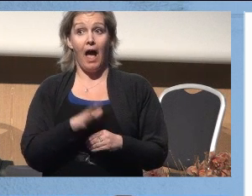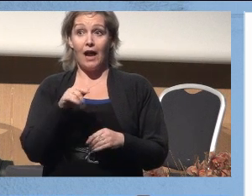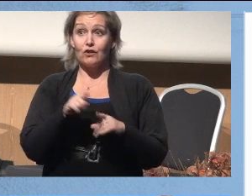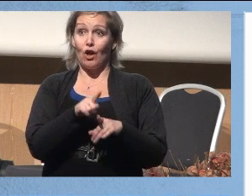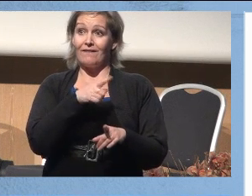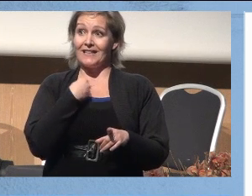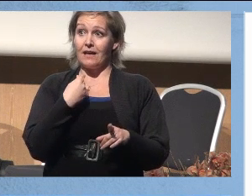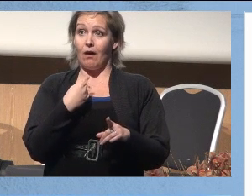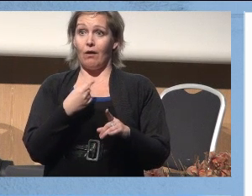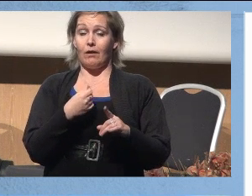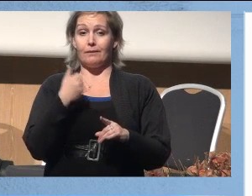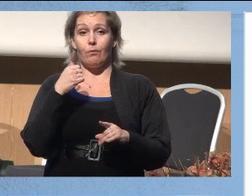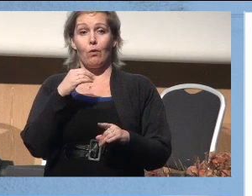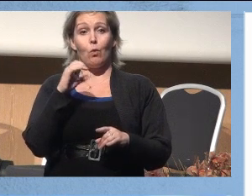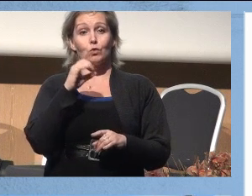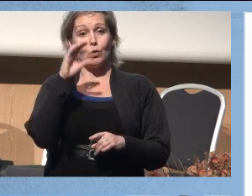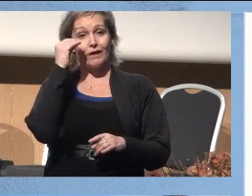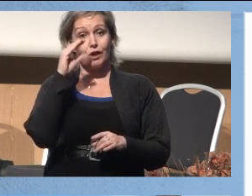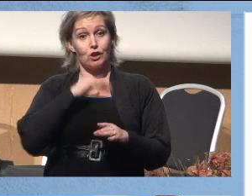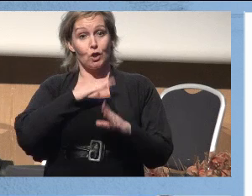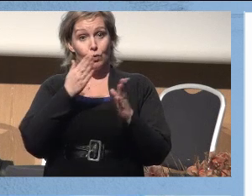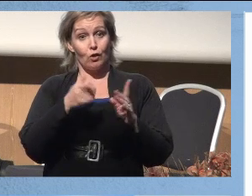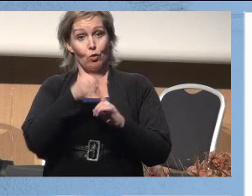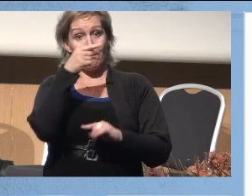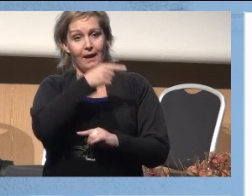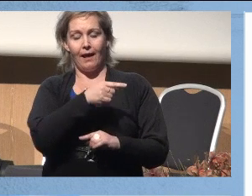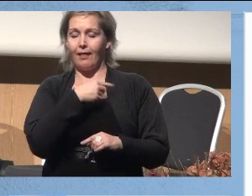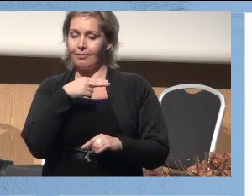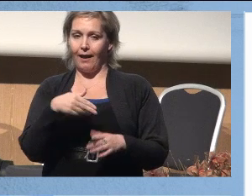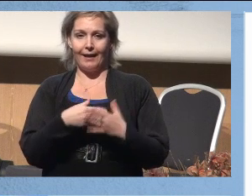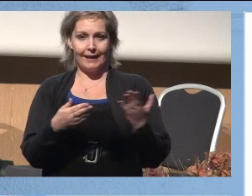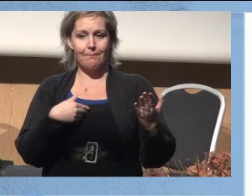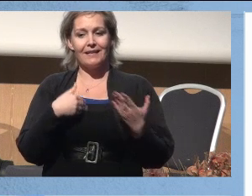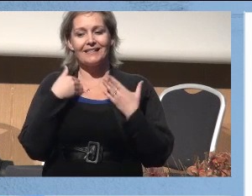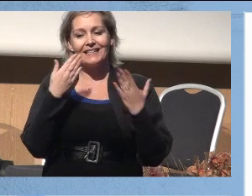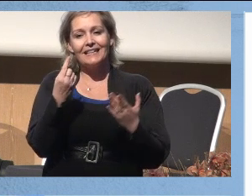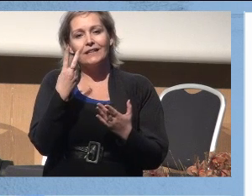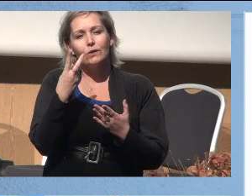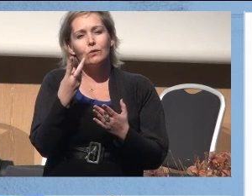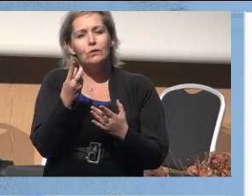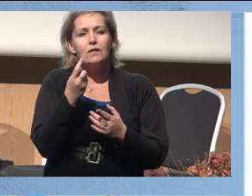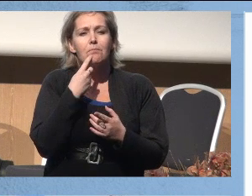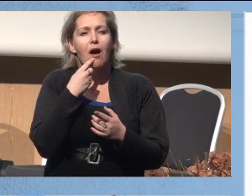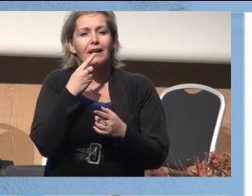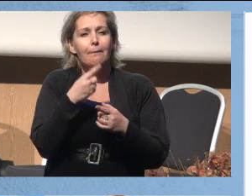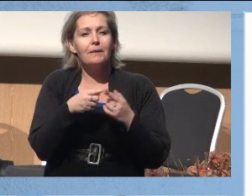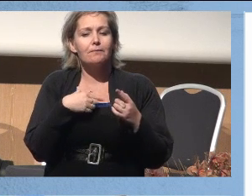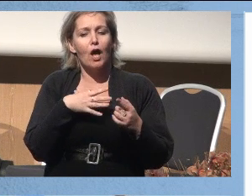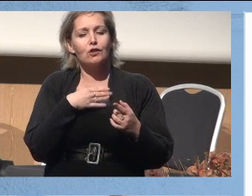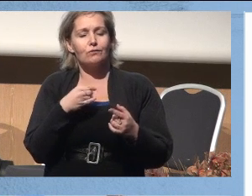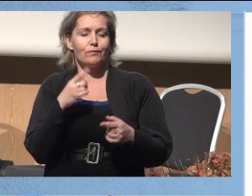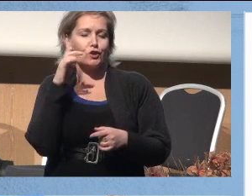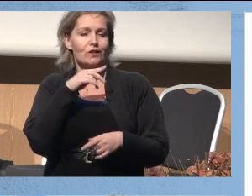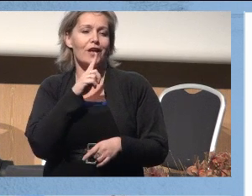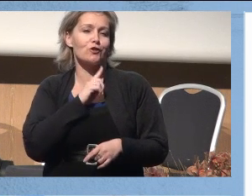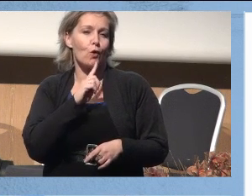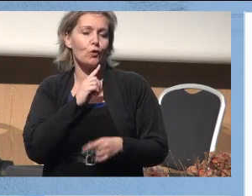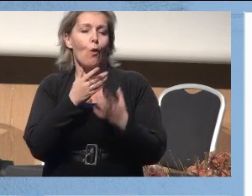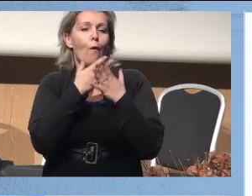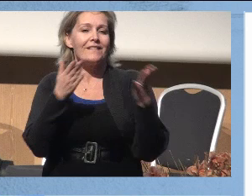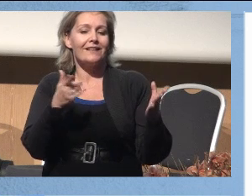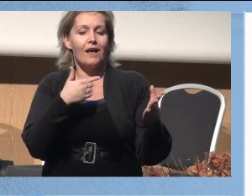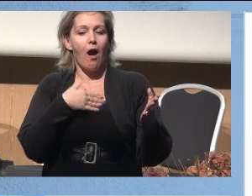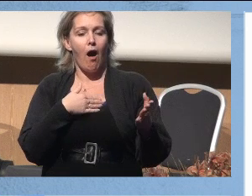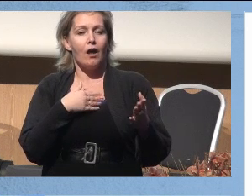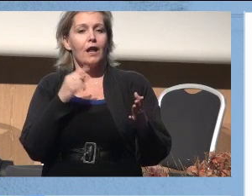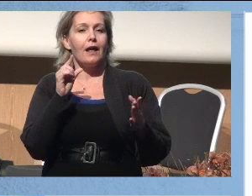det sånn at vi har fått det på Oslo Universitetssykehus? Nei, det er det definitivt ikke. Og jeg skal gi dere et par små smakebiter som jeg synes er søte, og illustrerer at